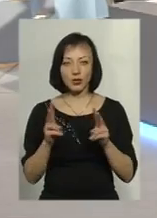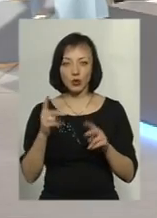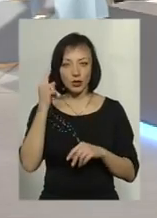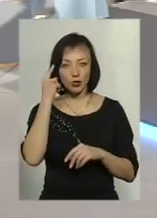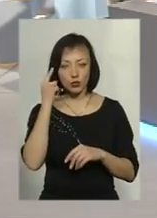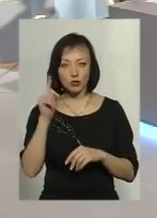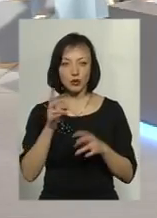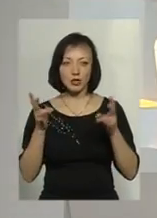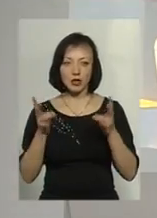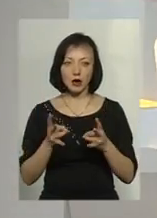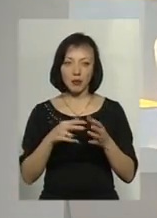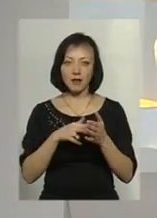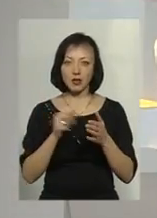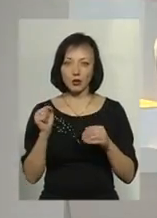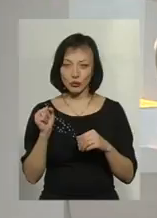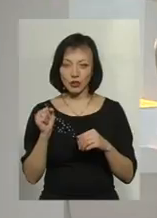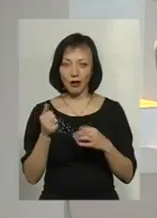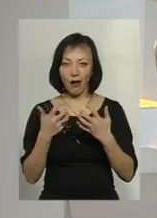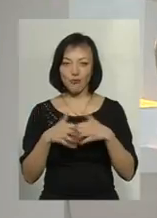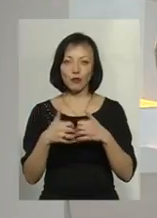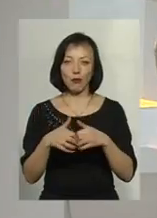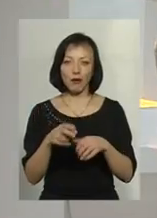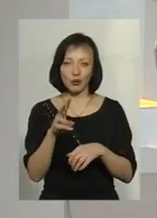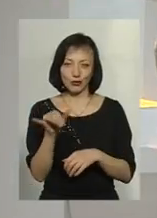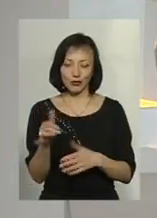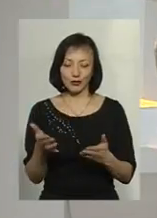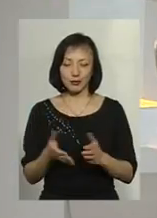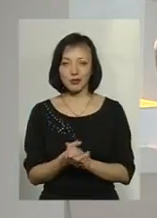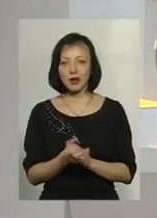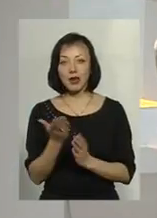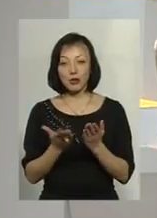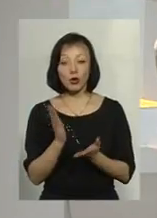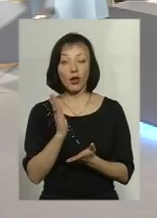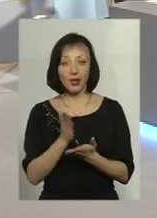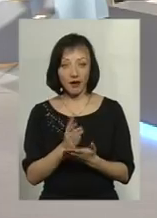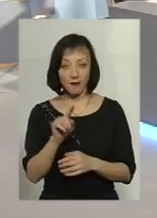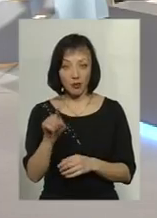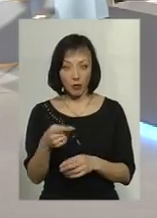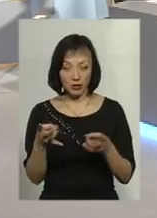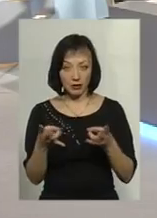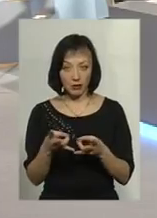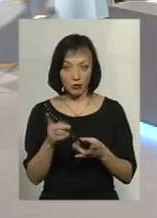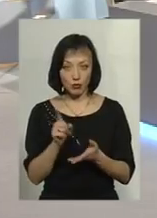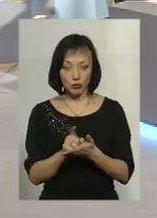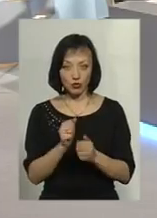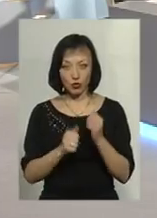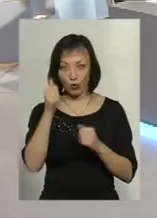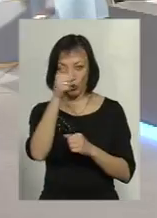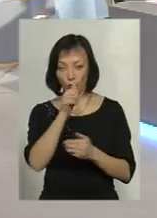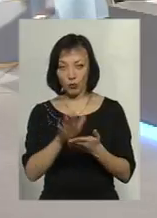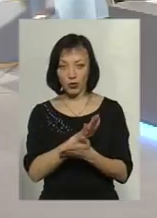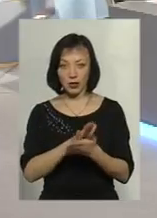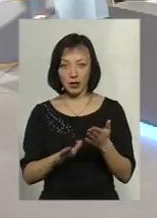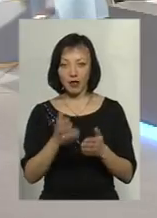задумується, що треба відключити автоматику? Звичайно. Якщо там є вимога, що треба щороку промити